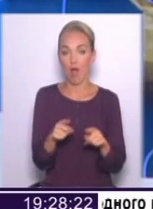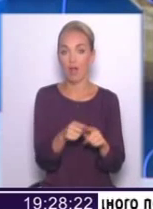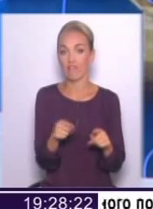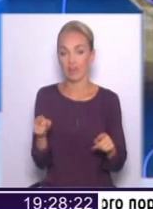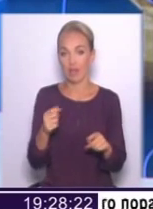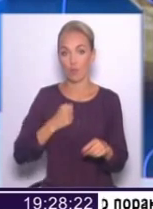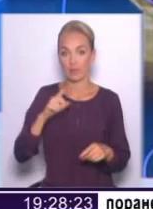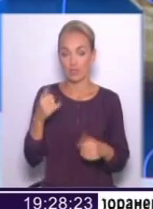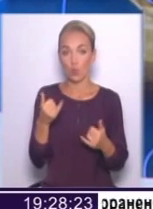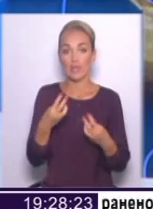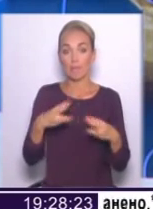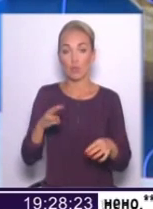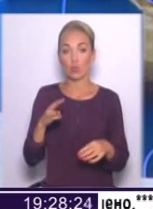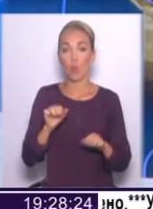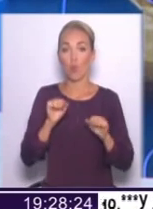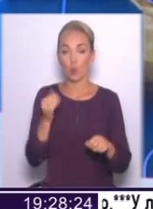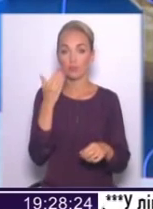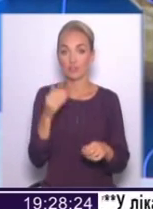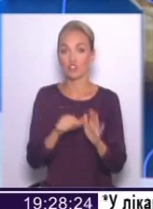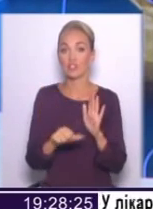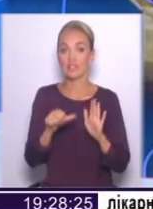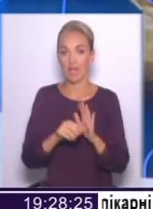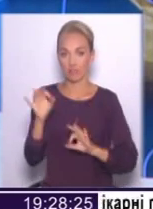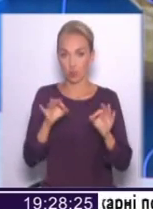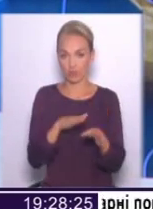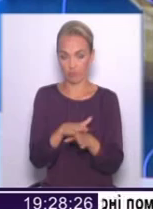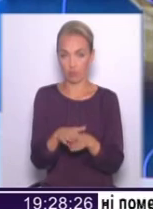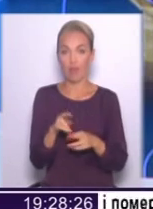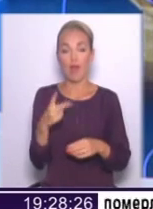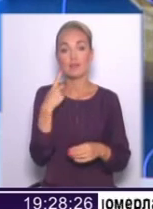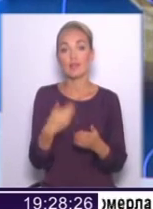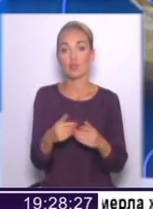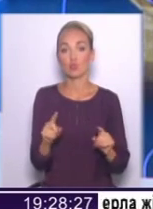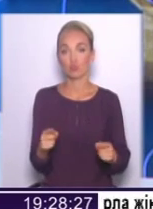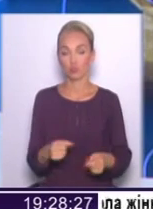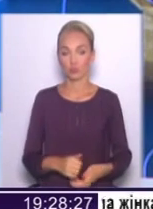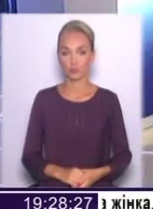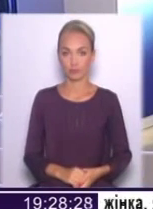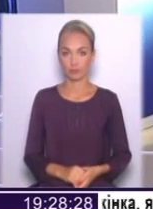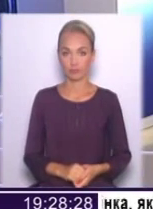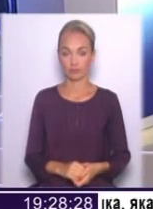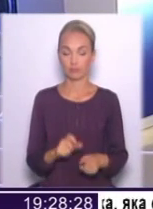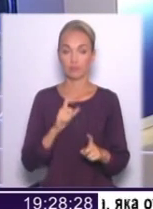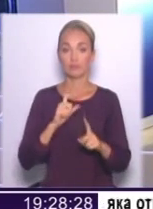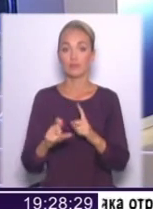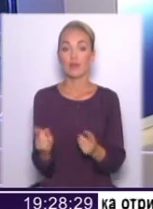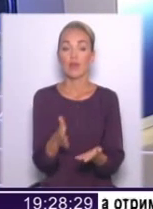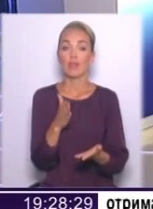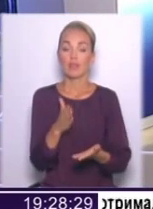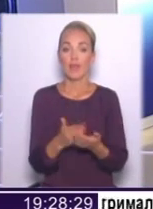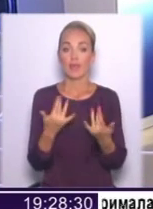Мінооборони прозвітувало, що вона виконана лише на 60%. Як вам здається, чому? Ну, є